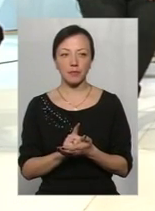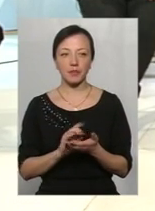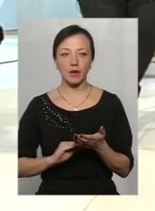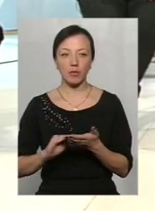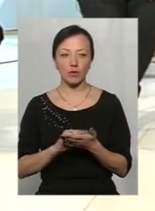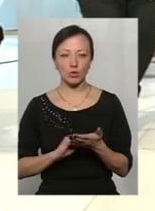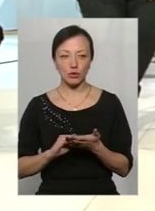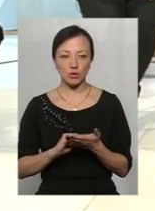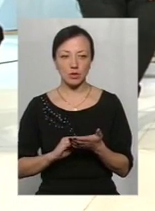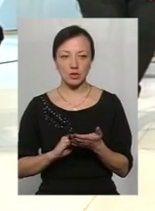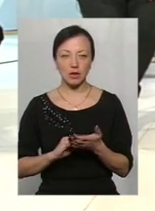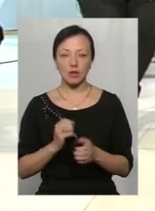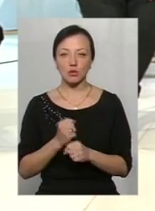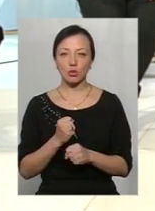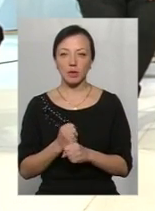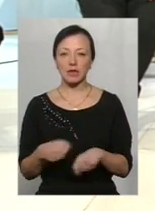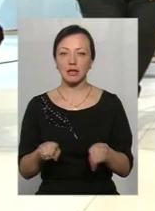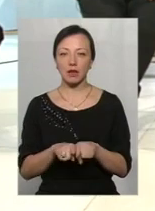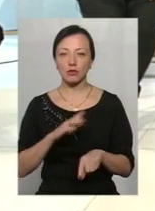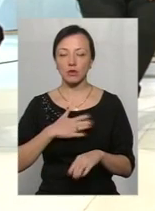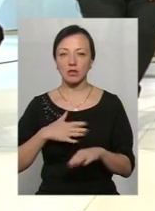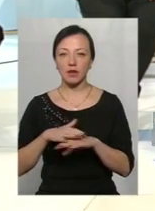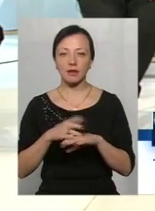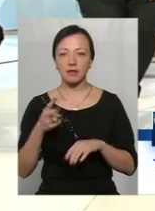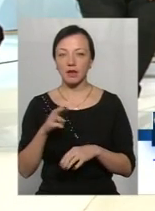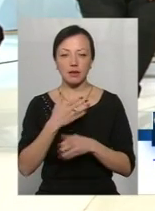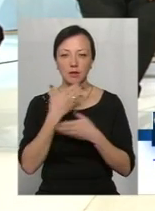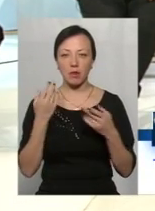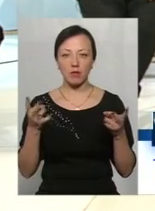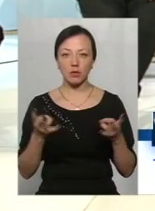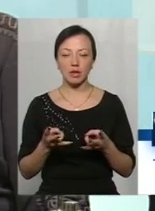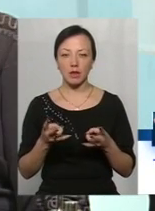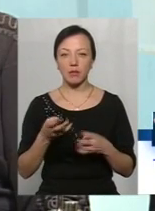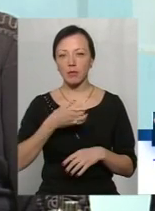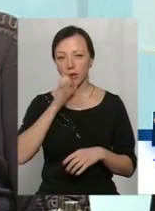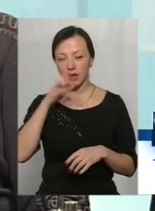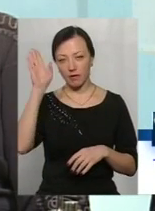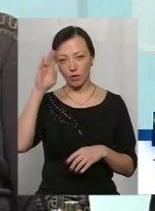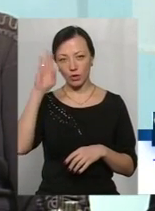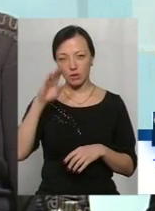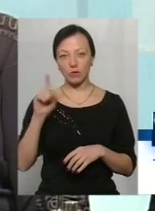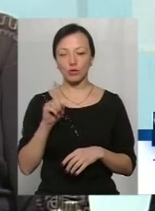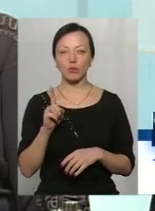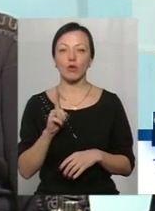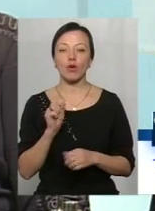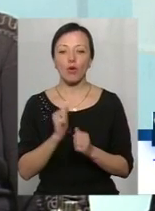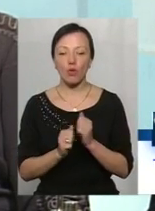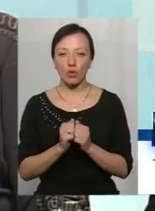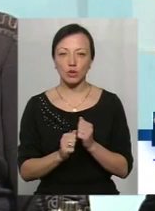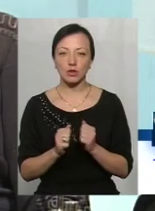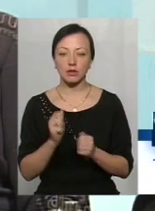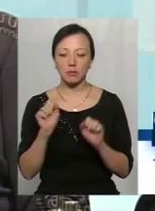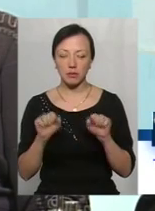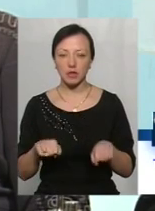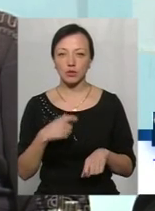повторююся, зробити так, щоб наше населення не мало потреби в питній воді. Щоб ми було, кожен міг собі